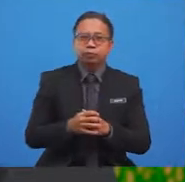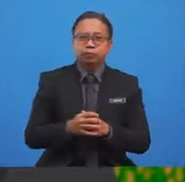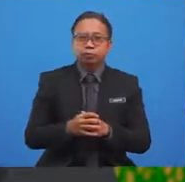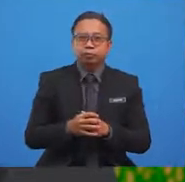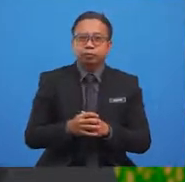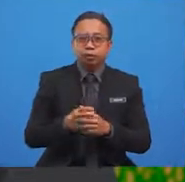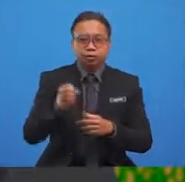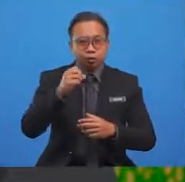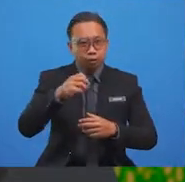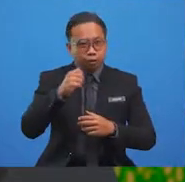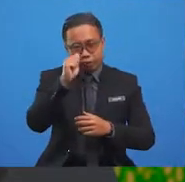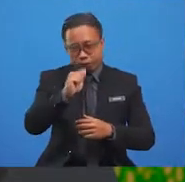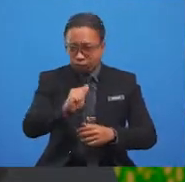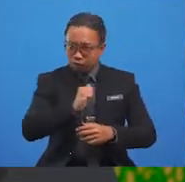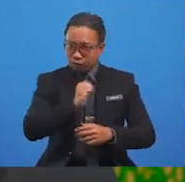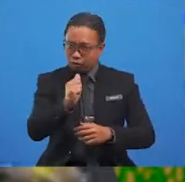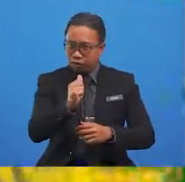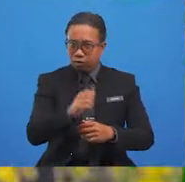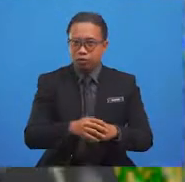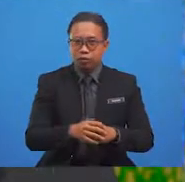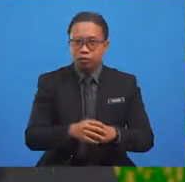Pelajaran kita akan mulakan.